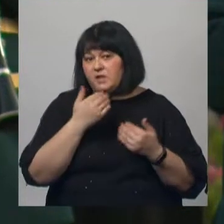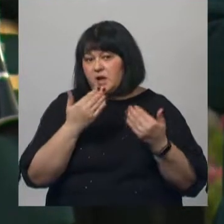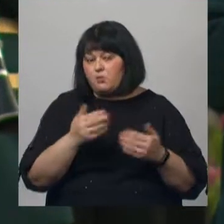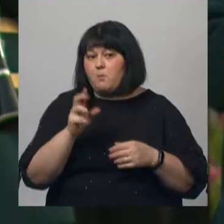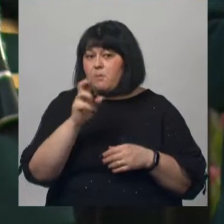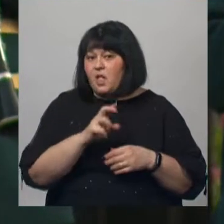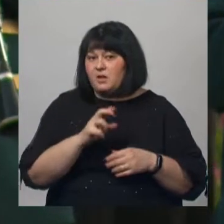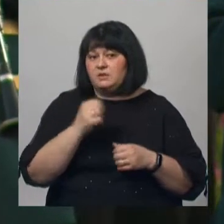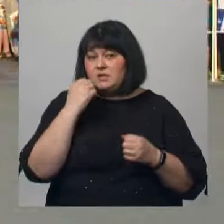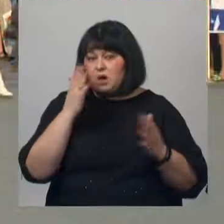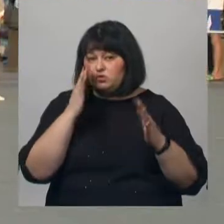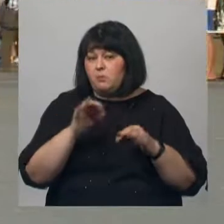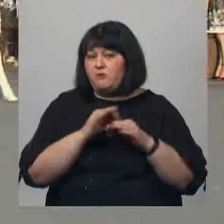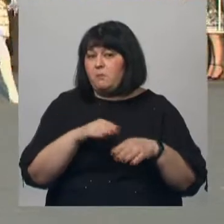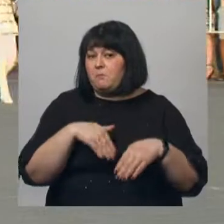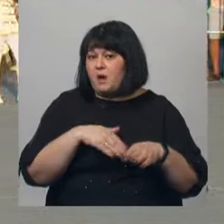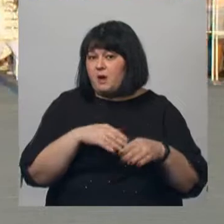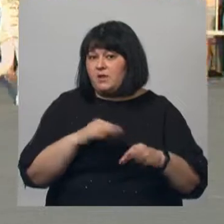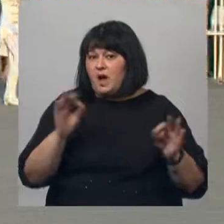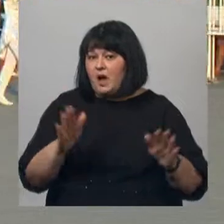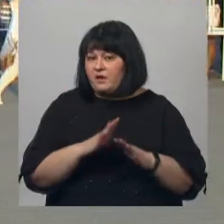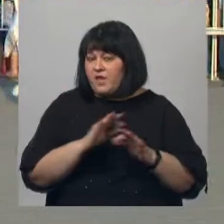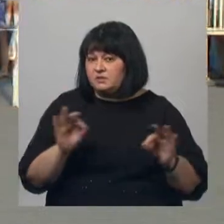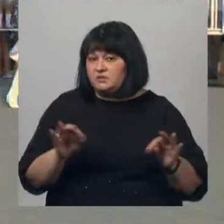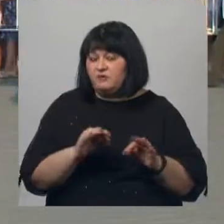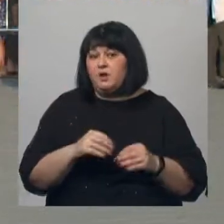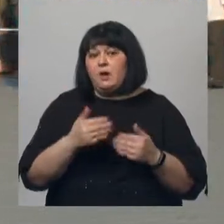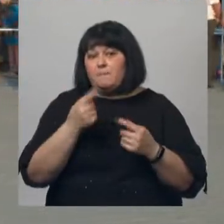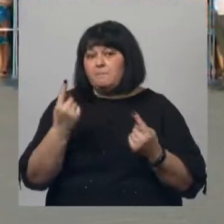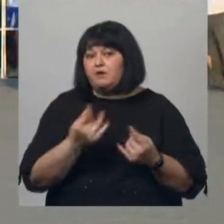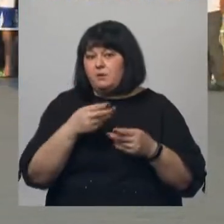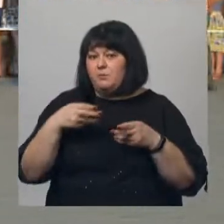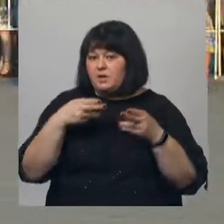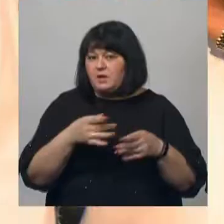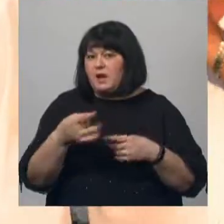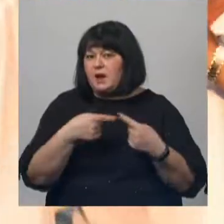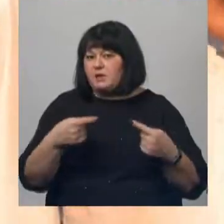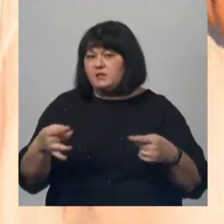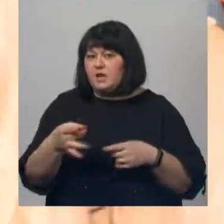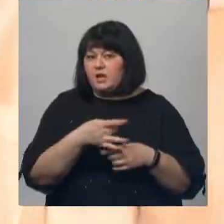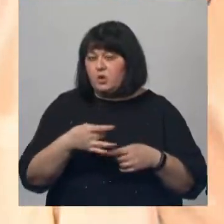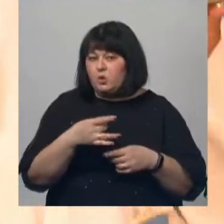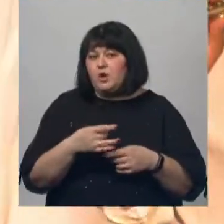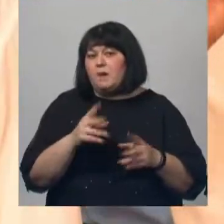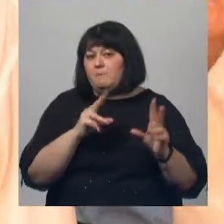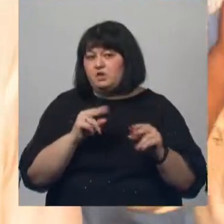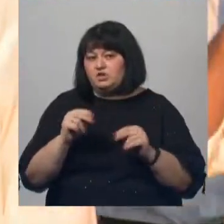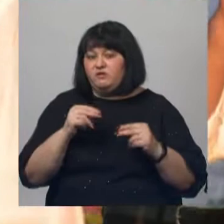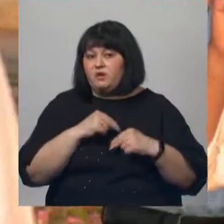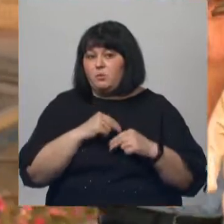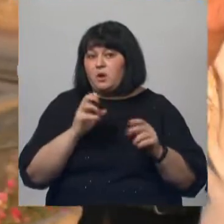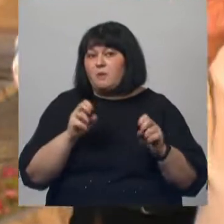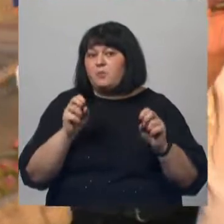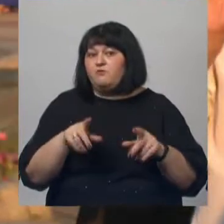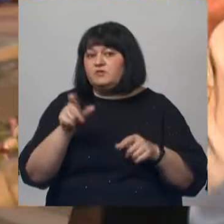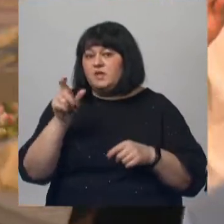парад духовых оркестров страны. Тогда к нам впервые приехали участники из разных регионов. Посчастливилось работать с маэстро как профессионалом, так и